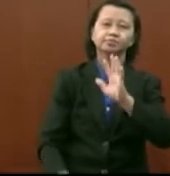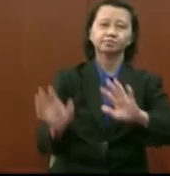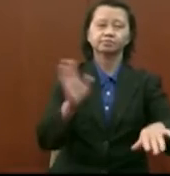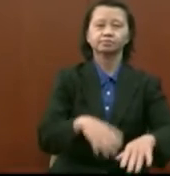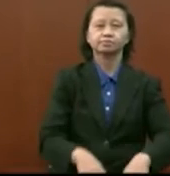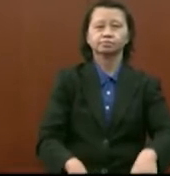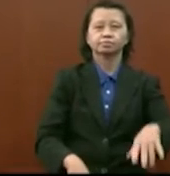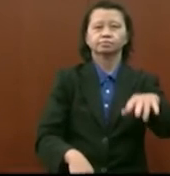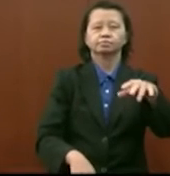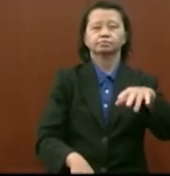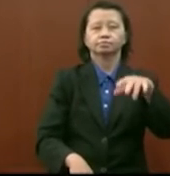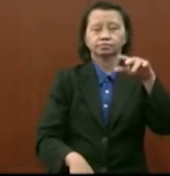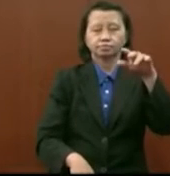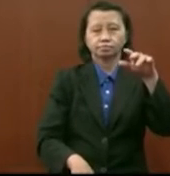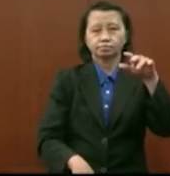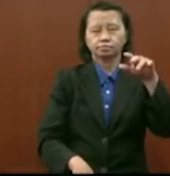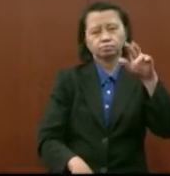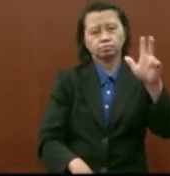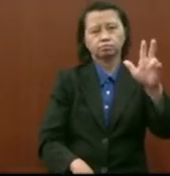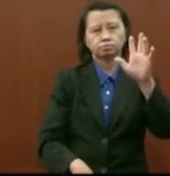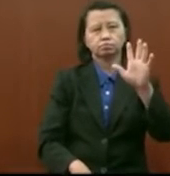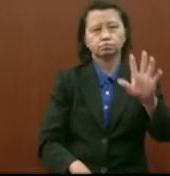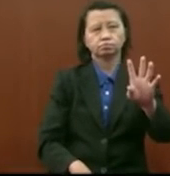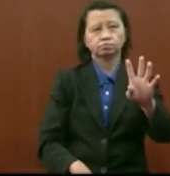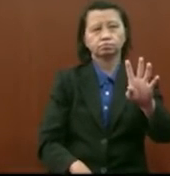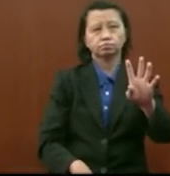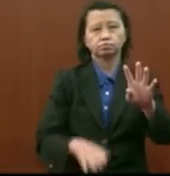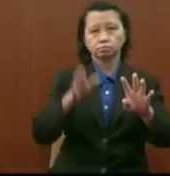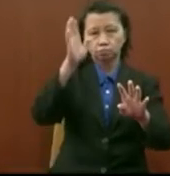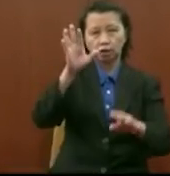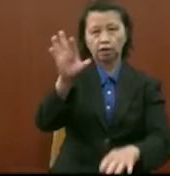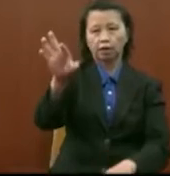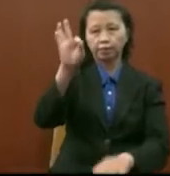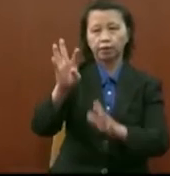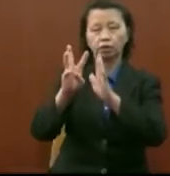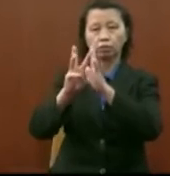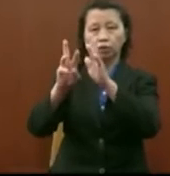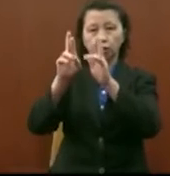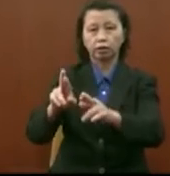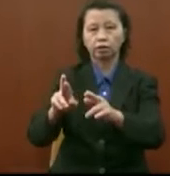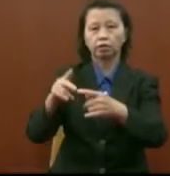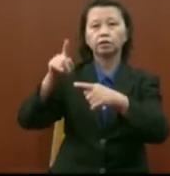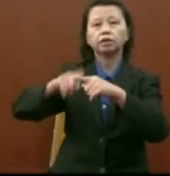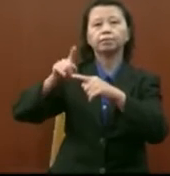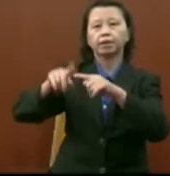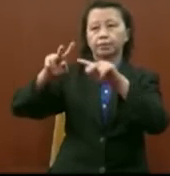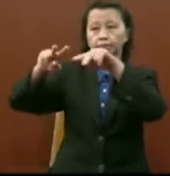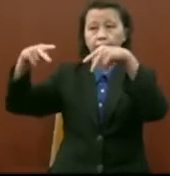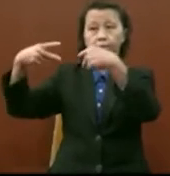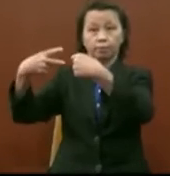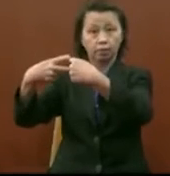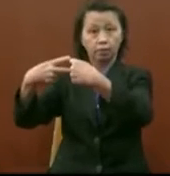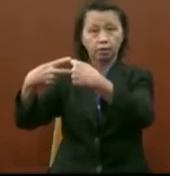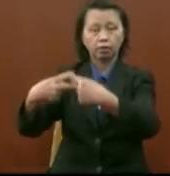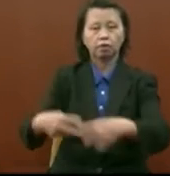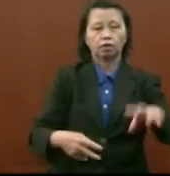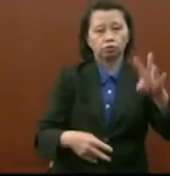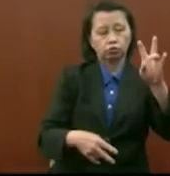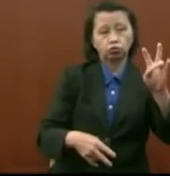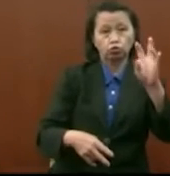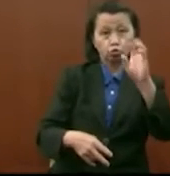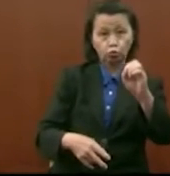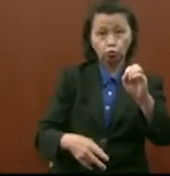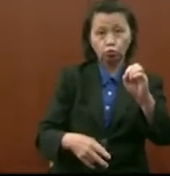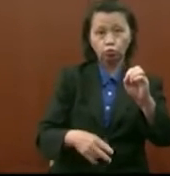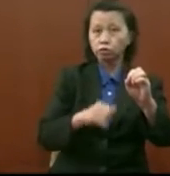34.7% akan memilih wakil rakyat berdasarkan parti politik 70%